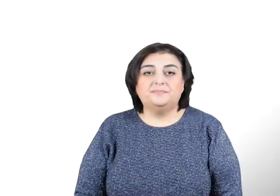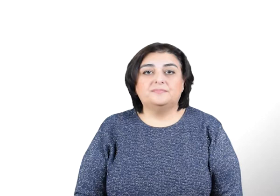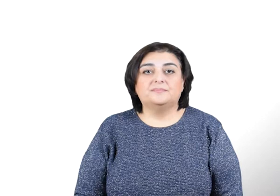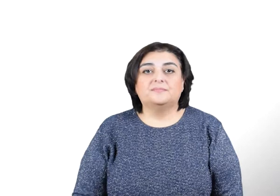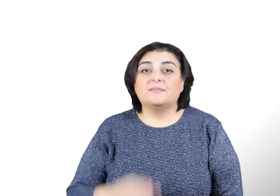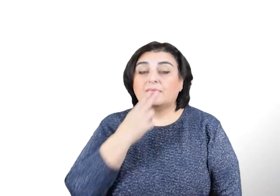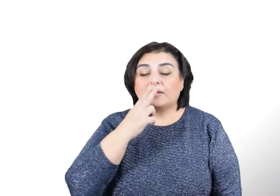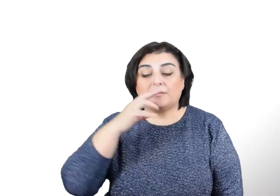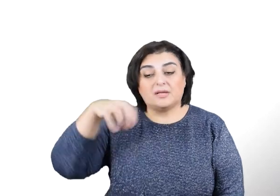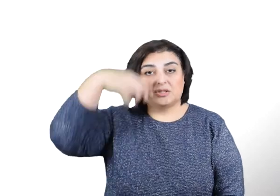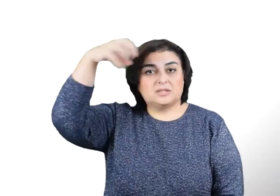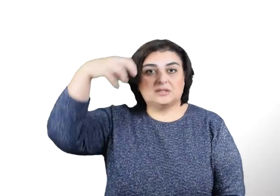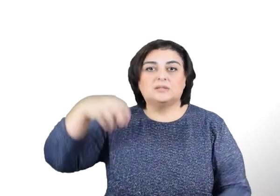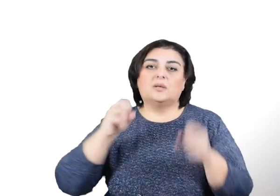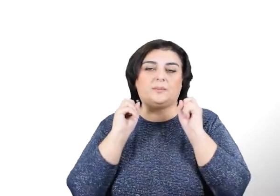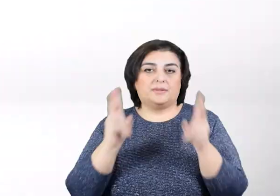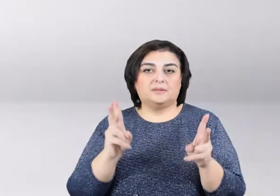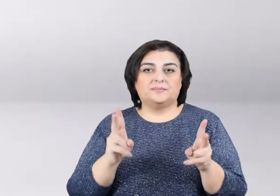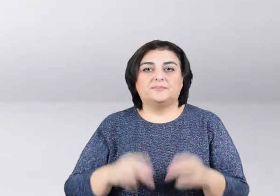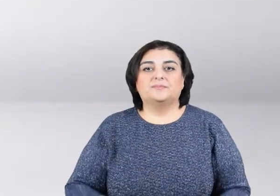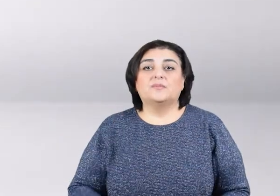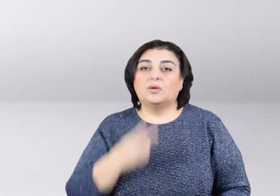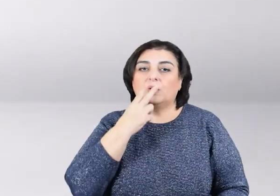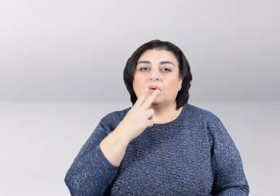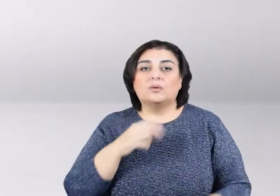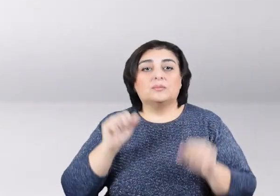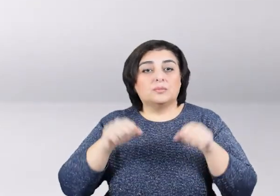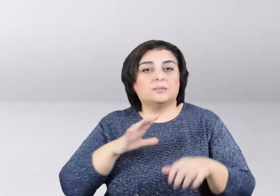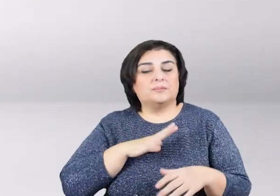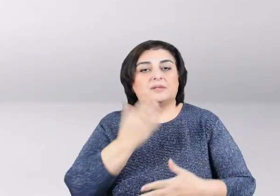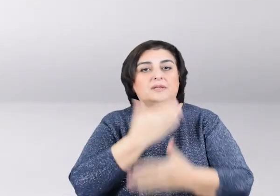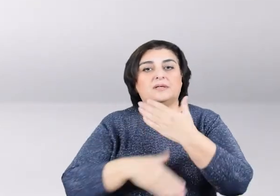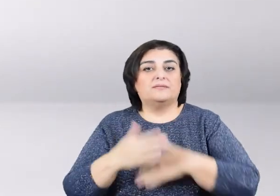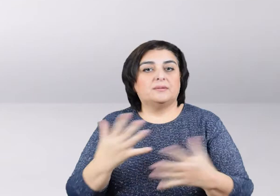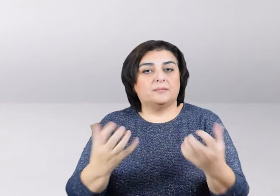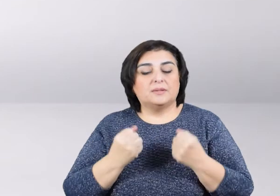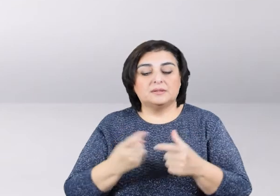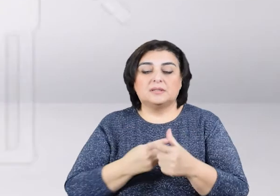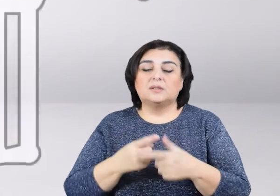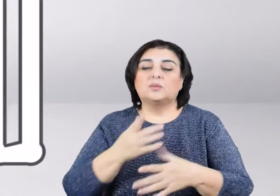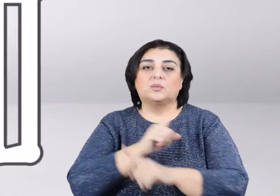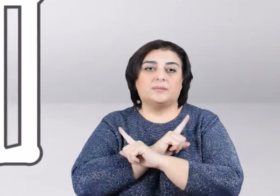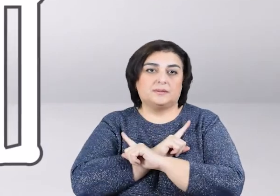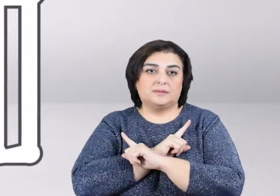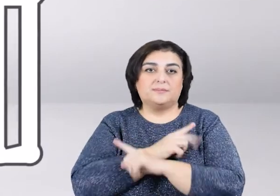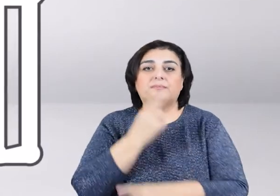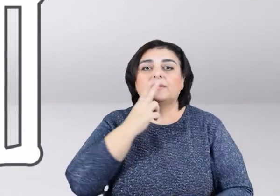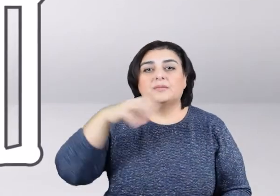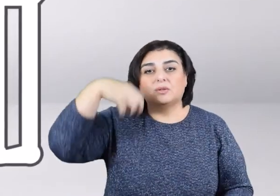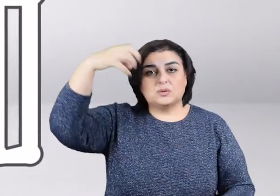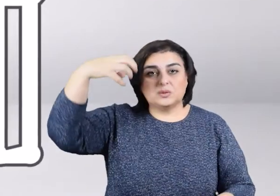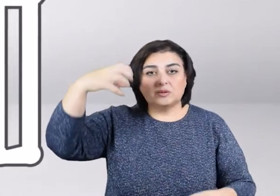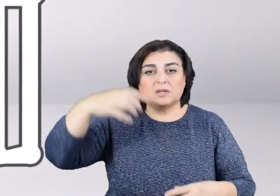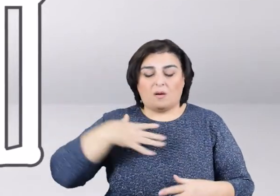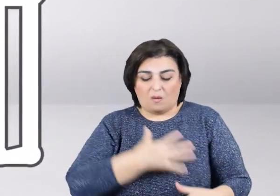TÜTÜN TÜSÜSÜ TÜTÜN TƏHLÜKƏLİDİ Tütün çəkmə xəstəliklərə, əlilliyə və ölümə səbəb olur. Tütün tüsüsü bədənin